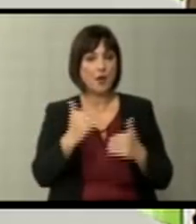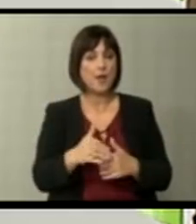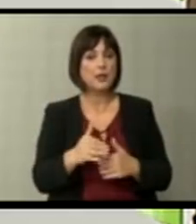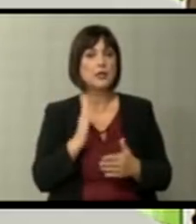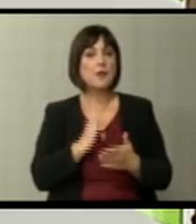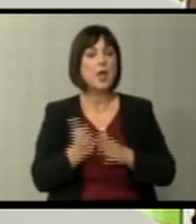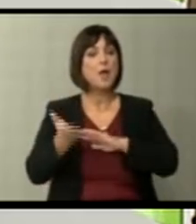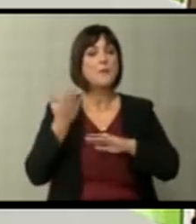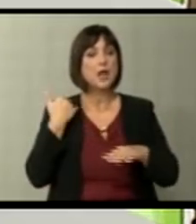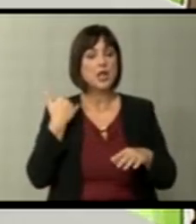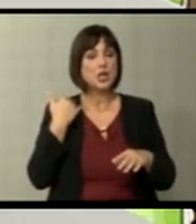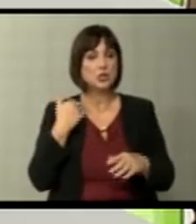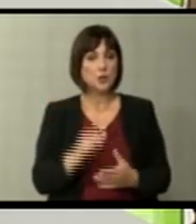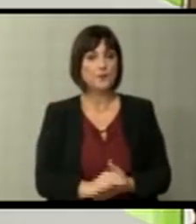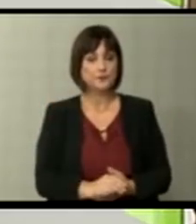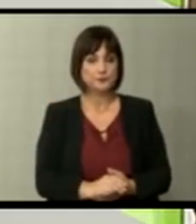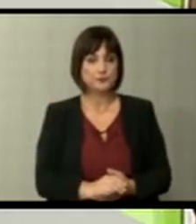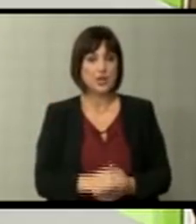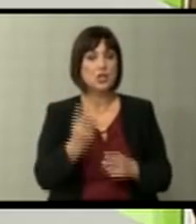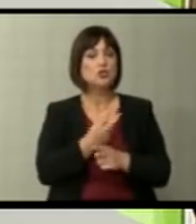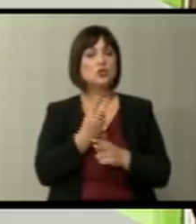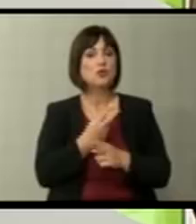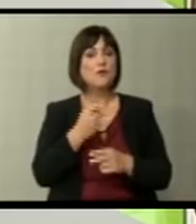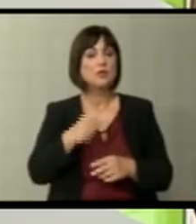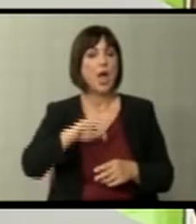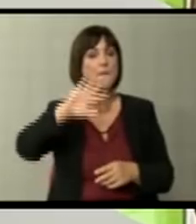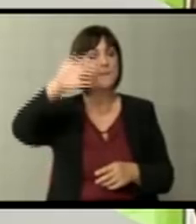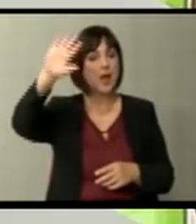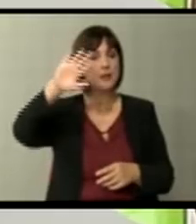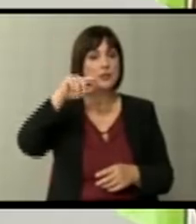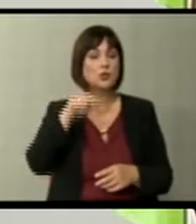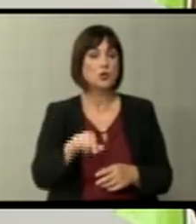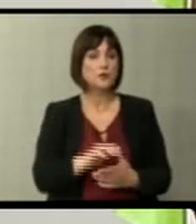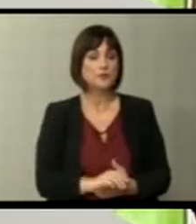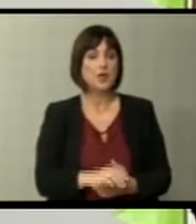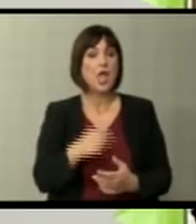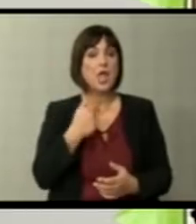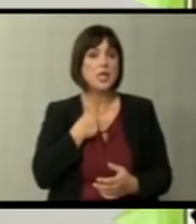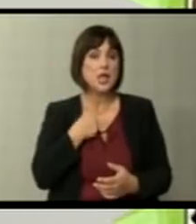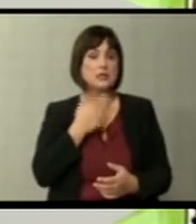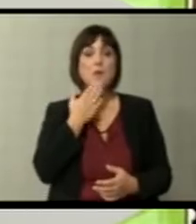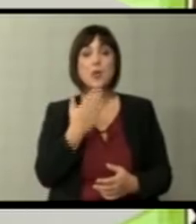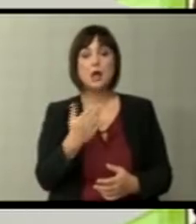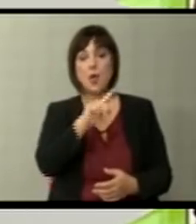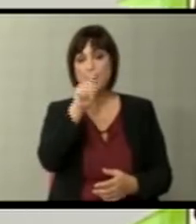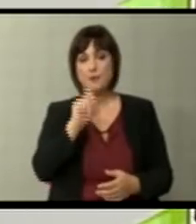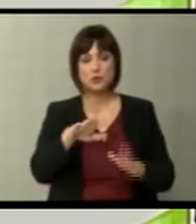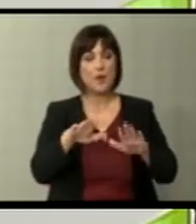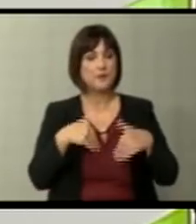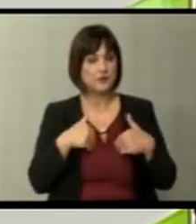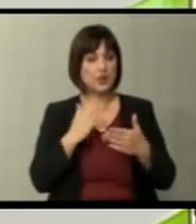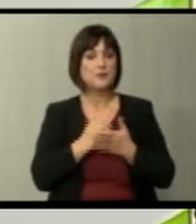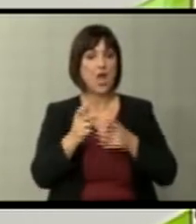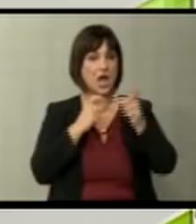пакет и предходно, значи, земјите горе на Балтикот и така натаму. Јас благодарам на праќањето, прифакем да